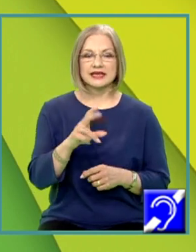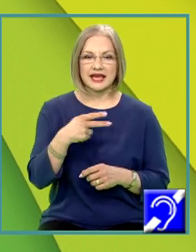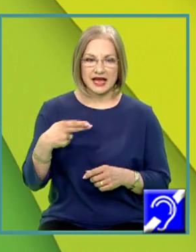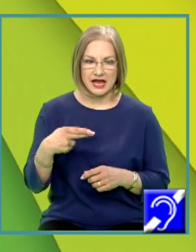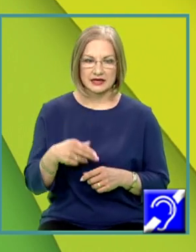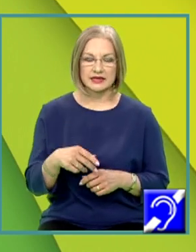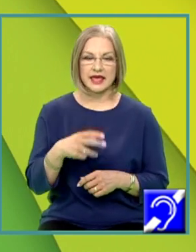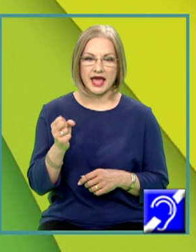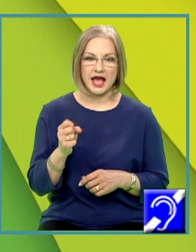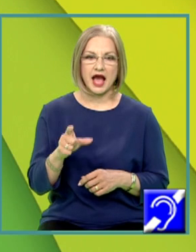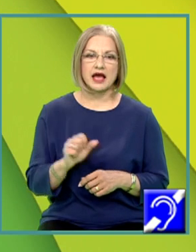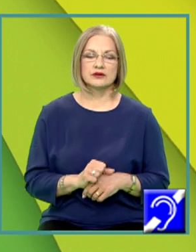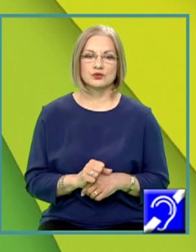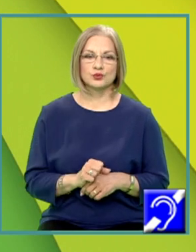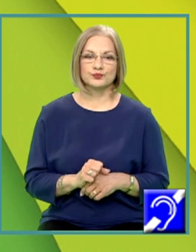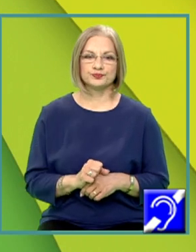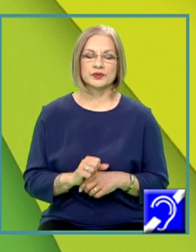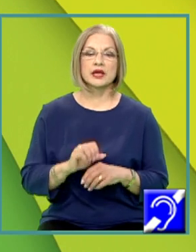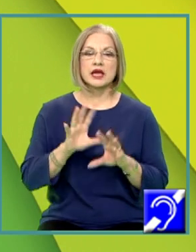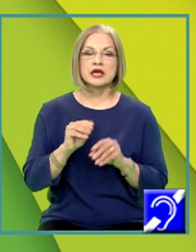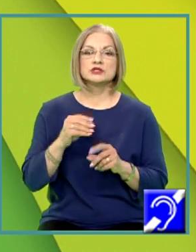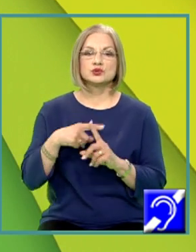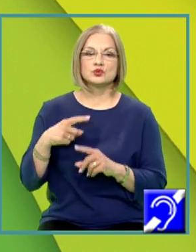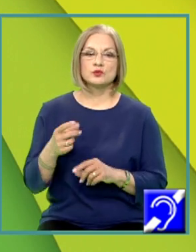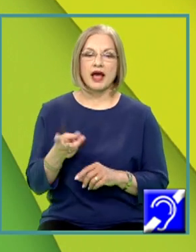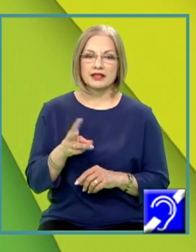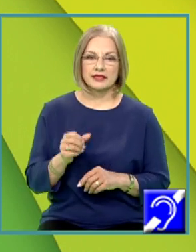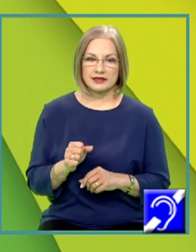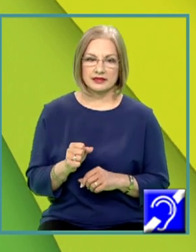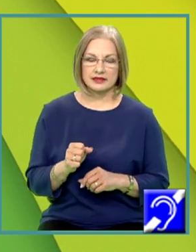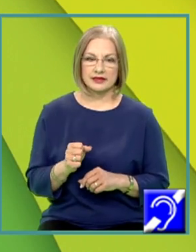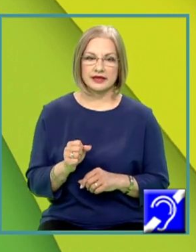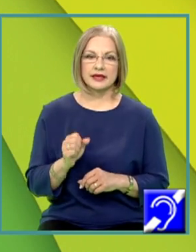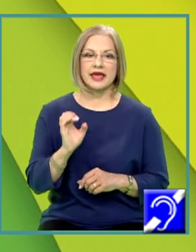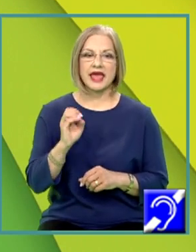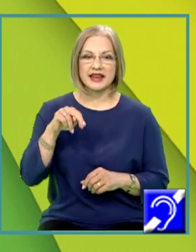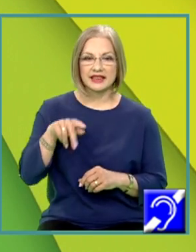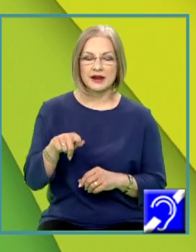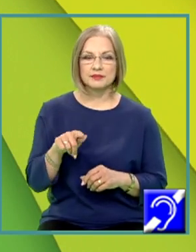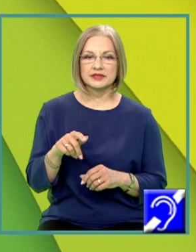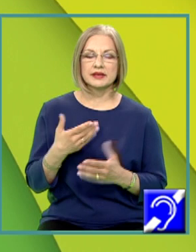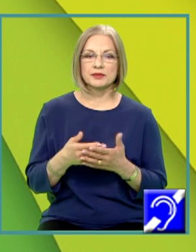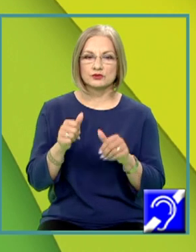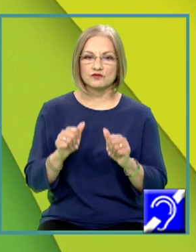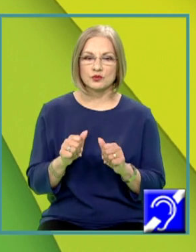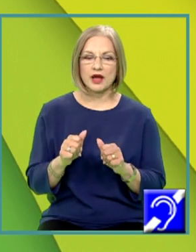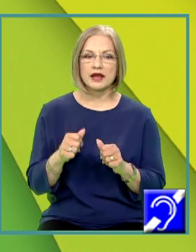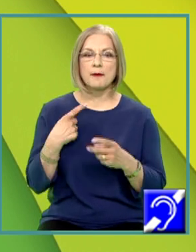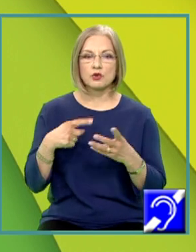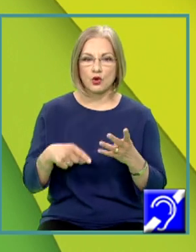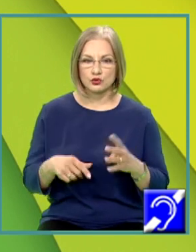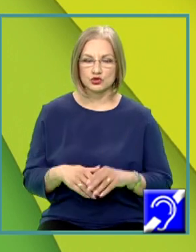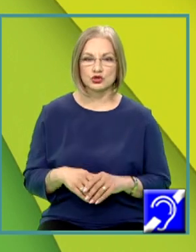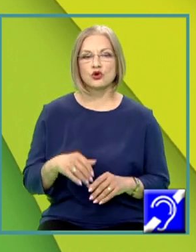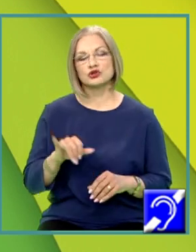reacție este egală cu suma dintre entalpiile de formare ale produșilor